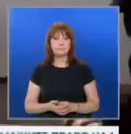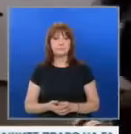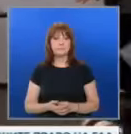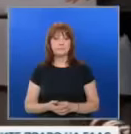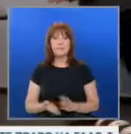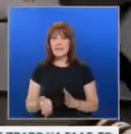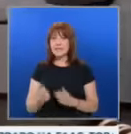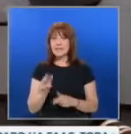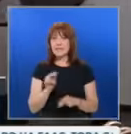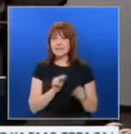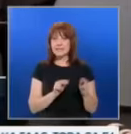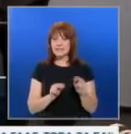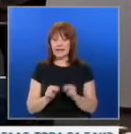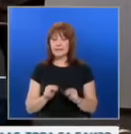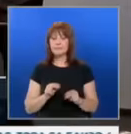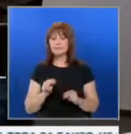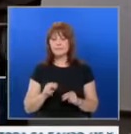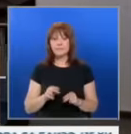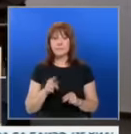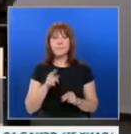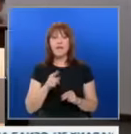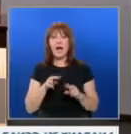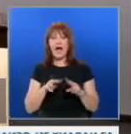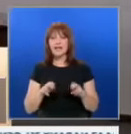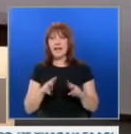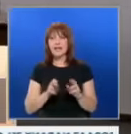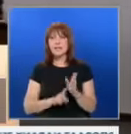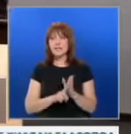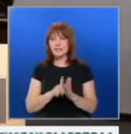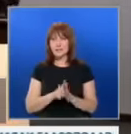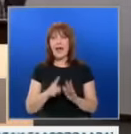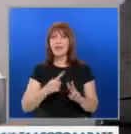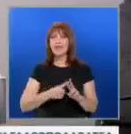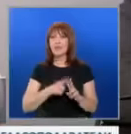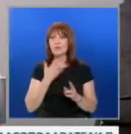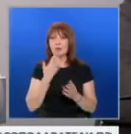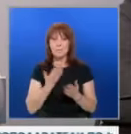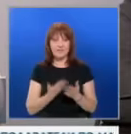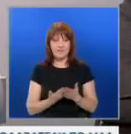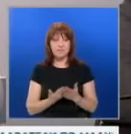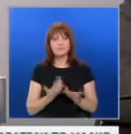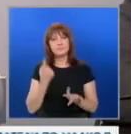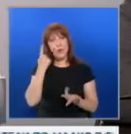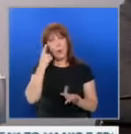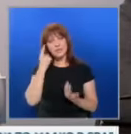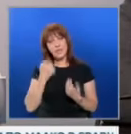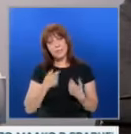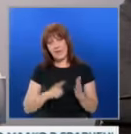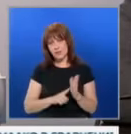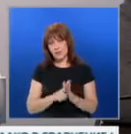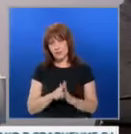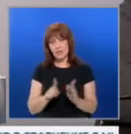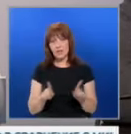След заседане на изпълнителното бюро на партията, анализ на резултатите от ВОТА Нинова обяви. Оценявам нашите резултати като